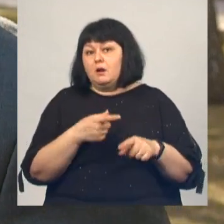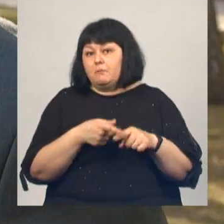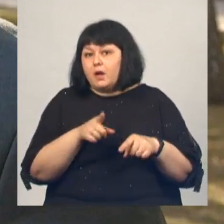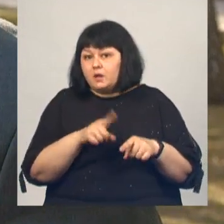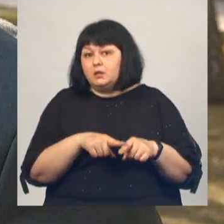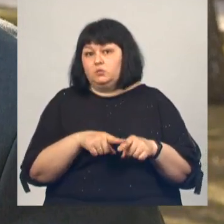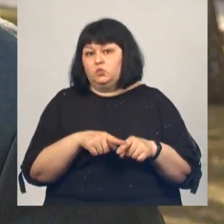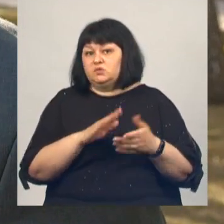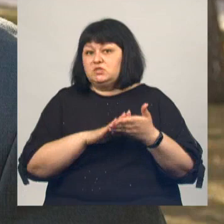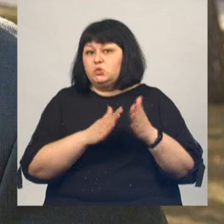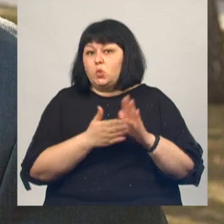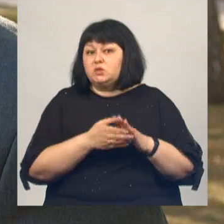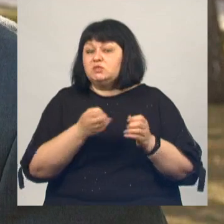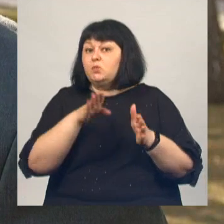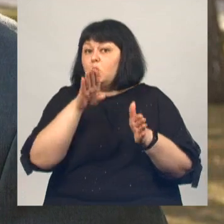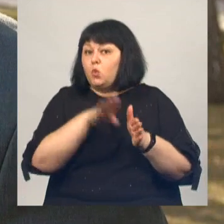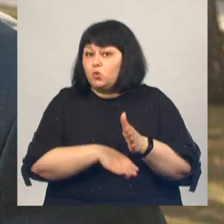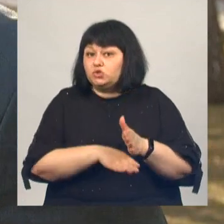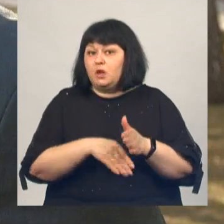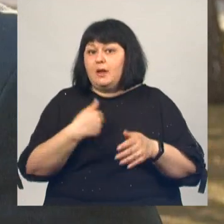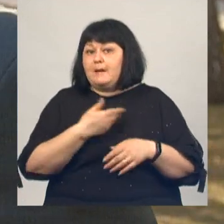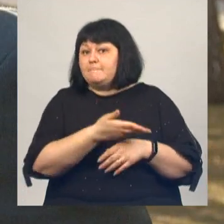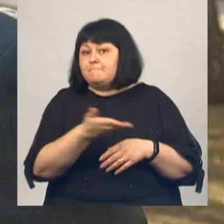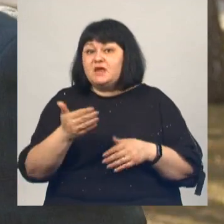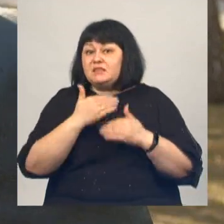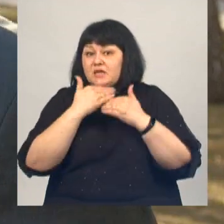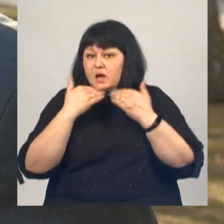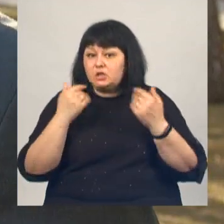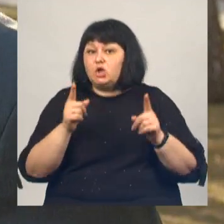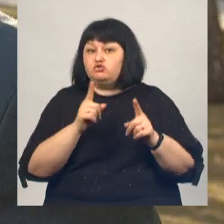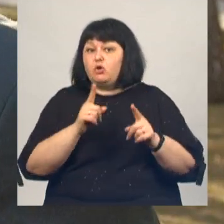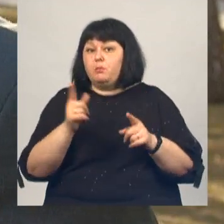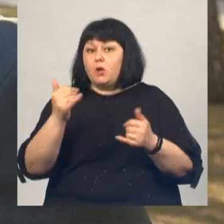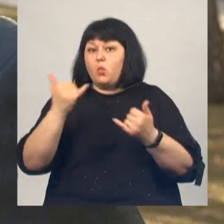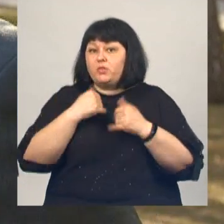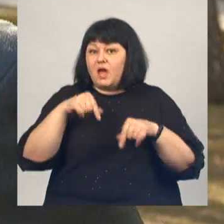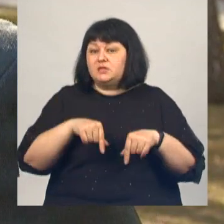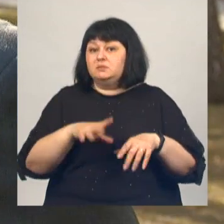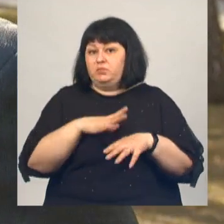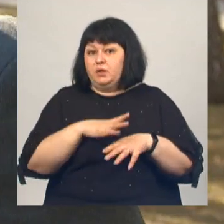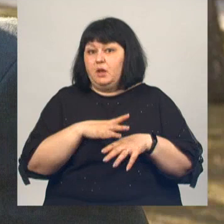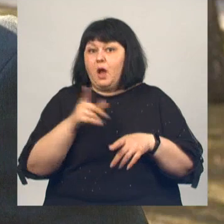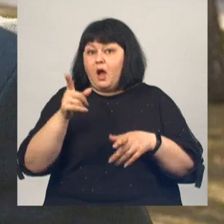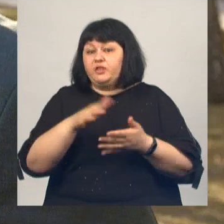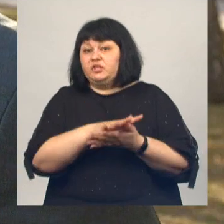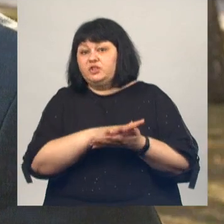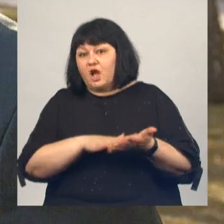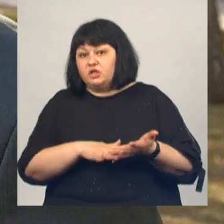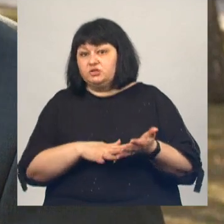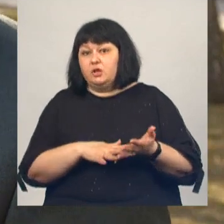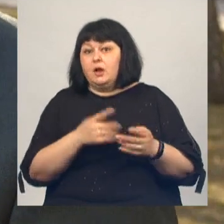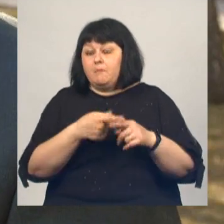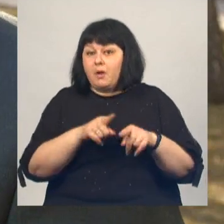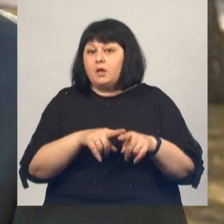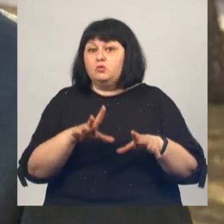Поэтому ситуация стала хуже, потому что мы не хотели, что они у нас, а они дальше. Поэтому была